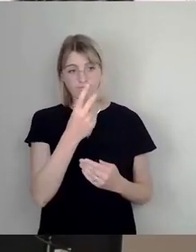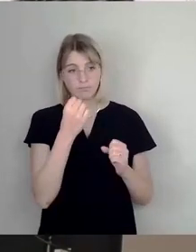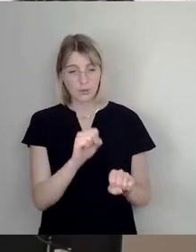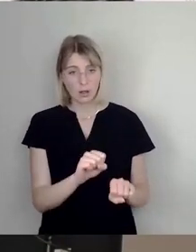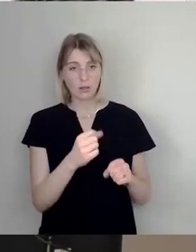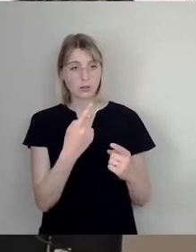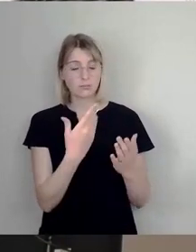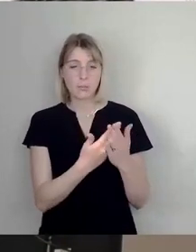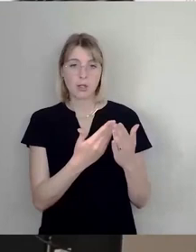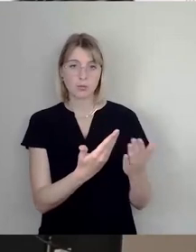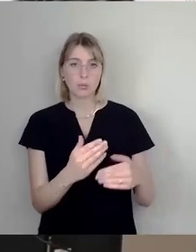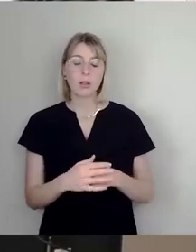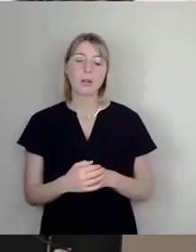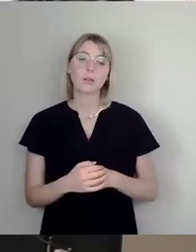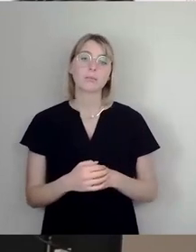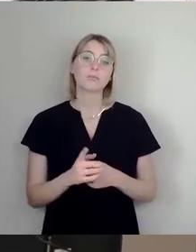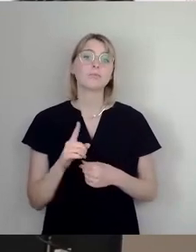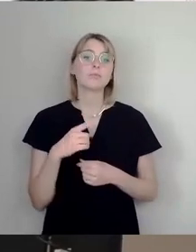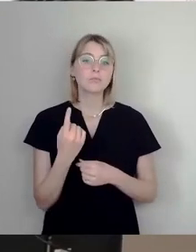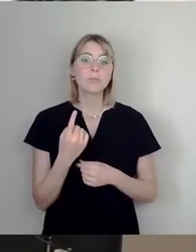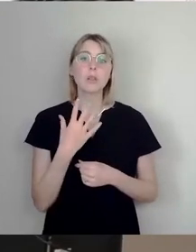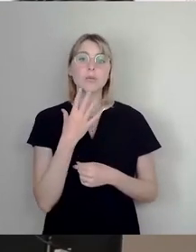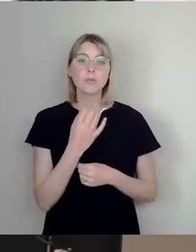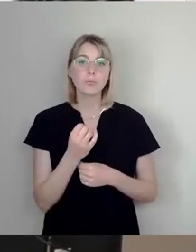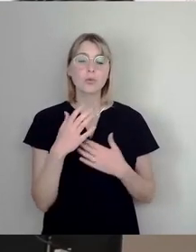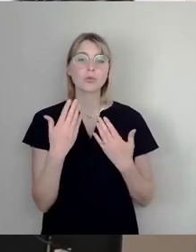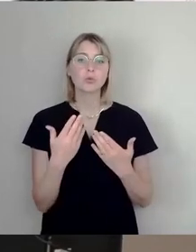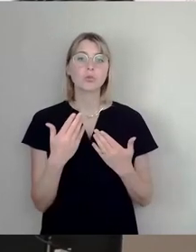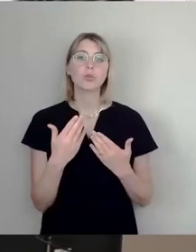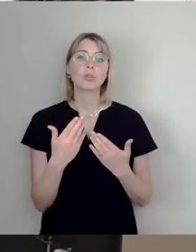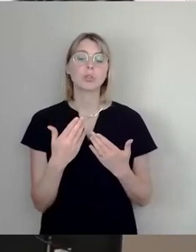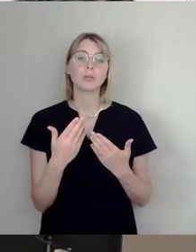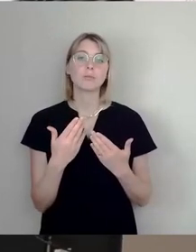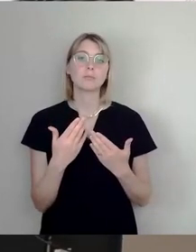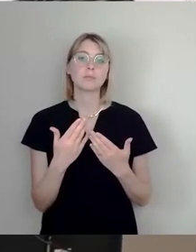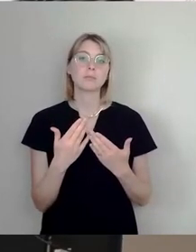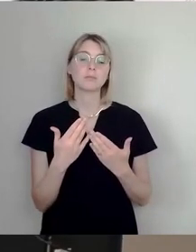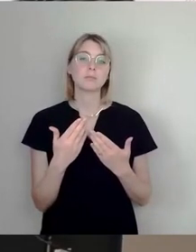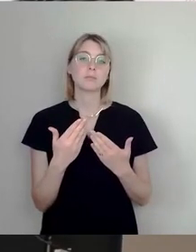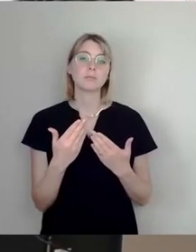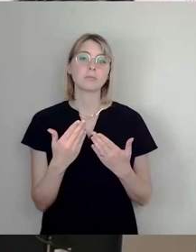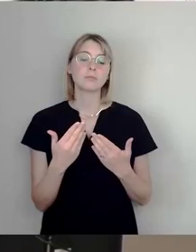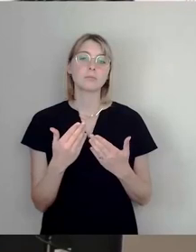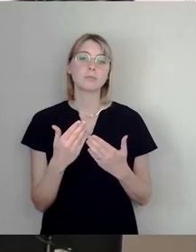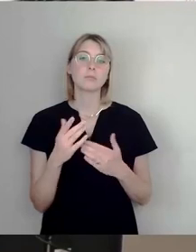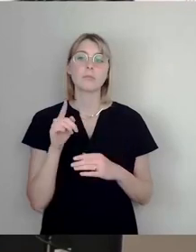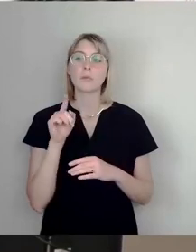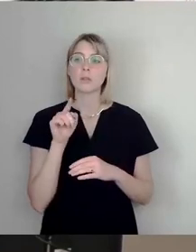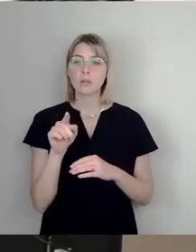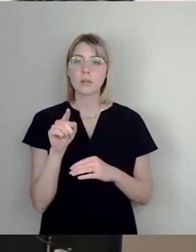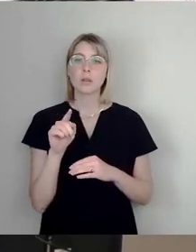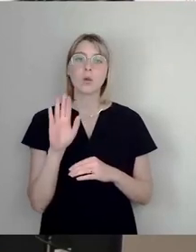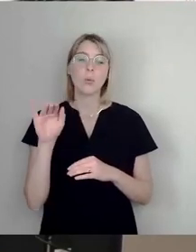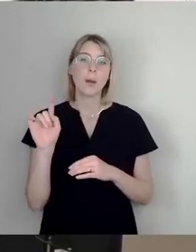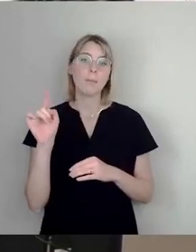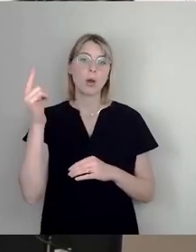wir natürlich gerne, dass die Personen, die vollziehbar ausreisepflichtig sind, dass unser Oberbürgermeister an den Freistaat